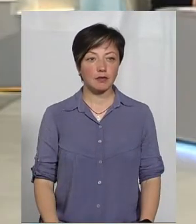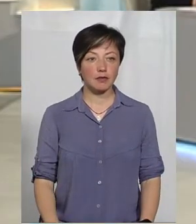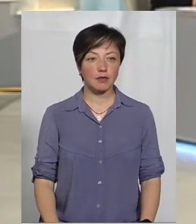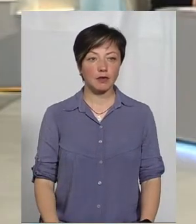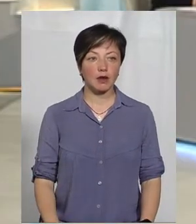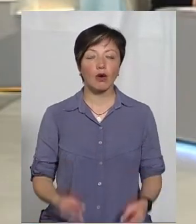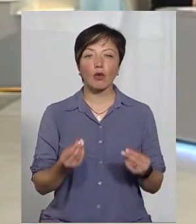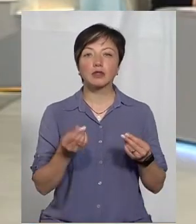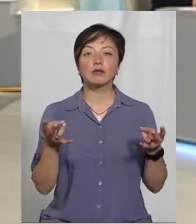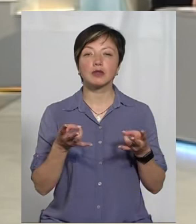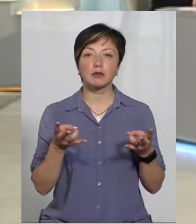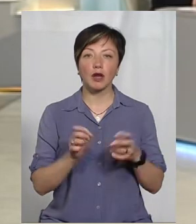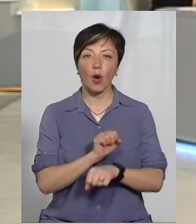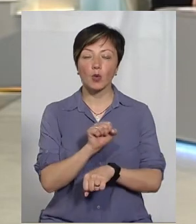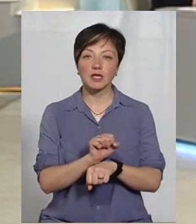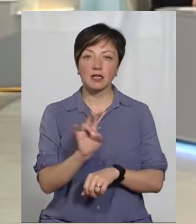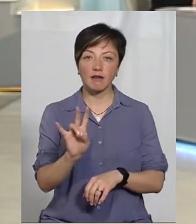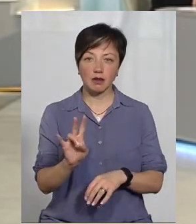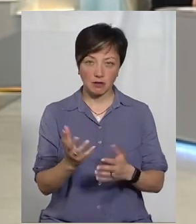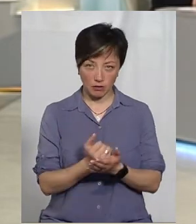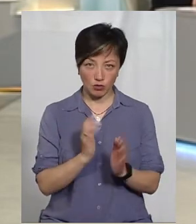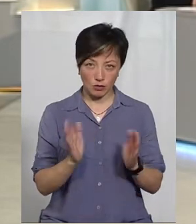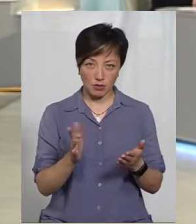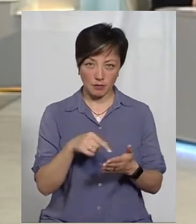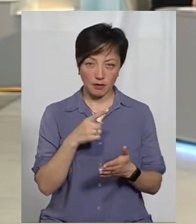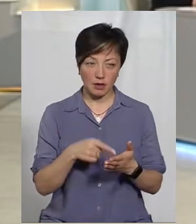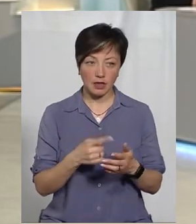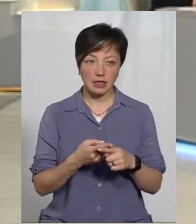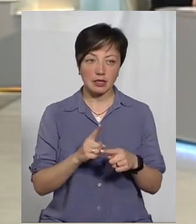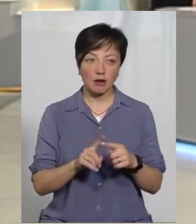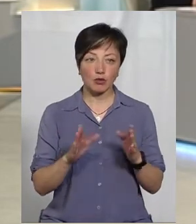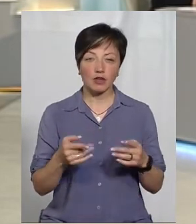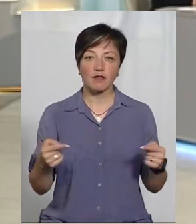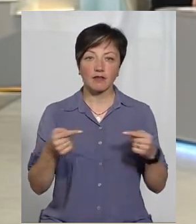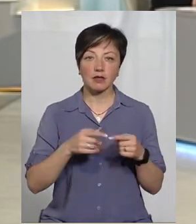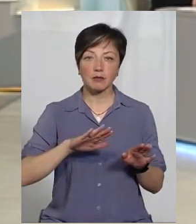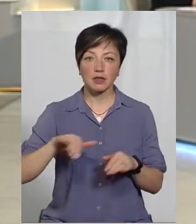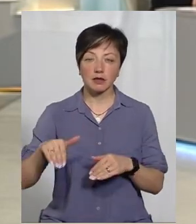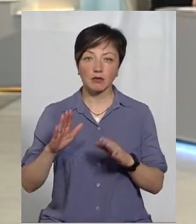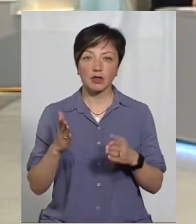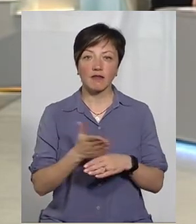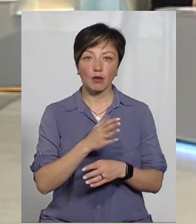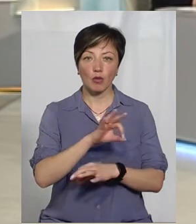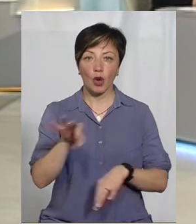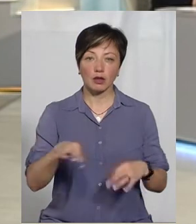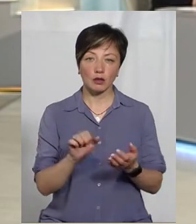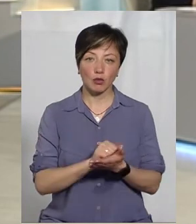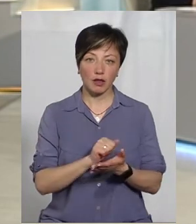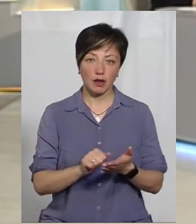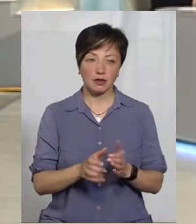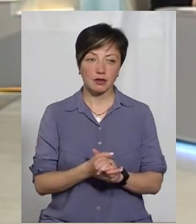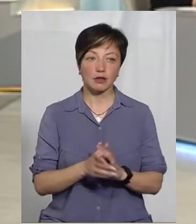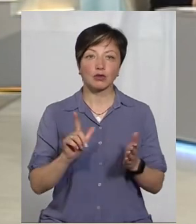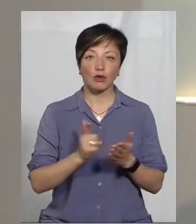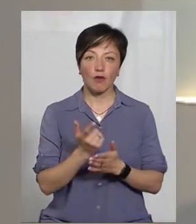Які кошти потрібні для консервації? Вони знайдуться? Це буде визначено після того, як буде виготовлена проєктна документація?